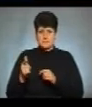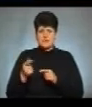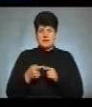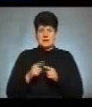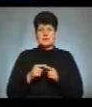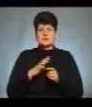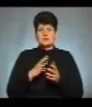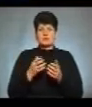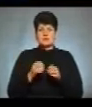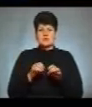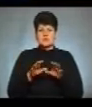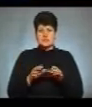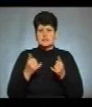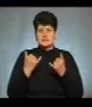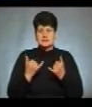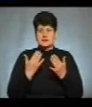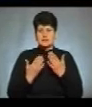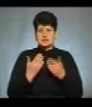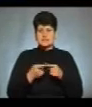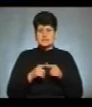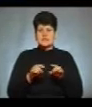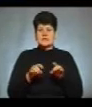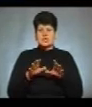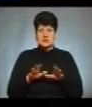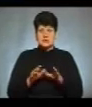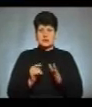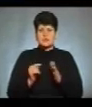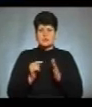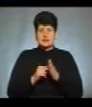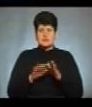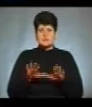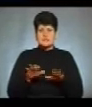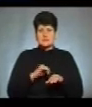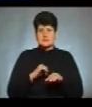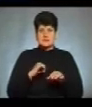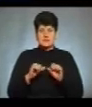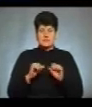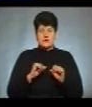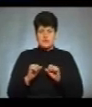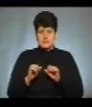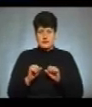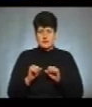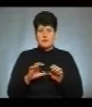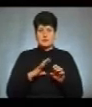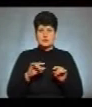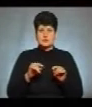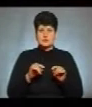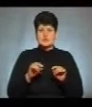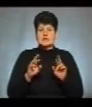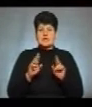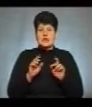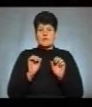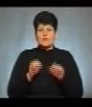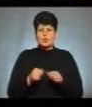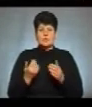було прийнято рішення. Тепер, якщо це рішення випадається на нові місцеві литокласи, які були створені в добу. Ну як може